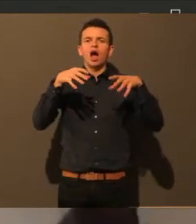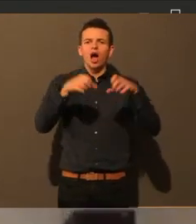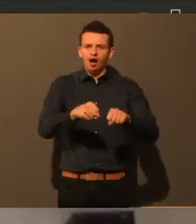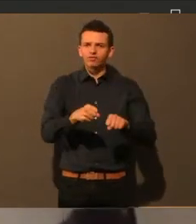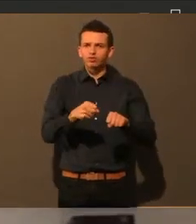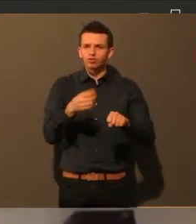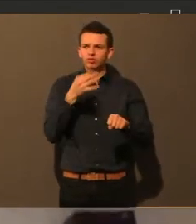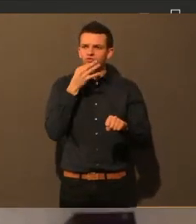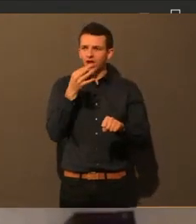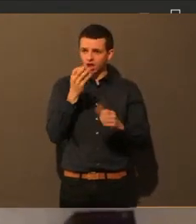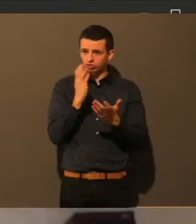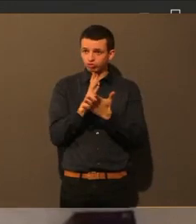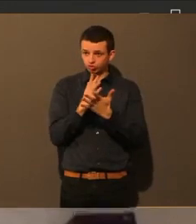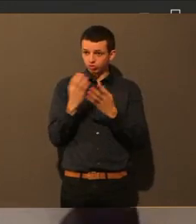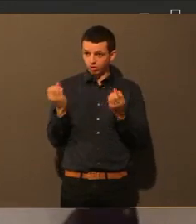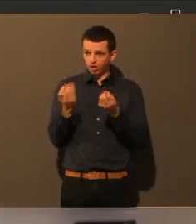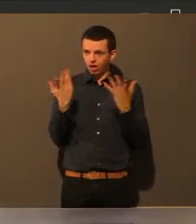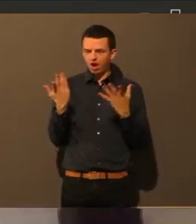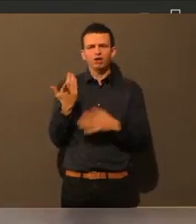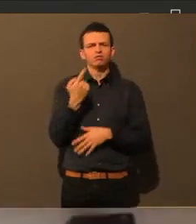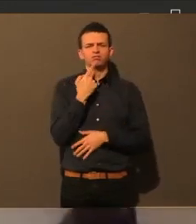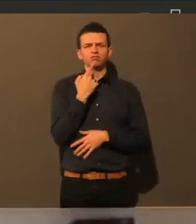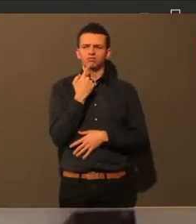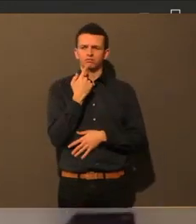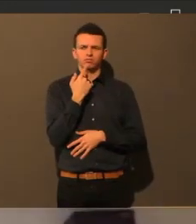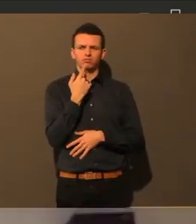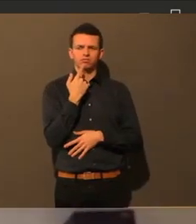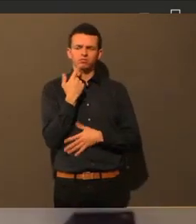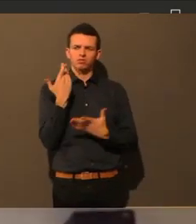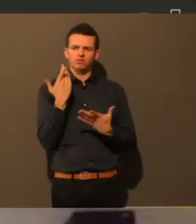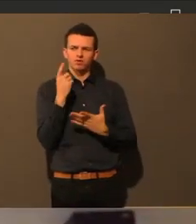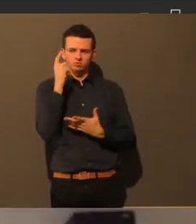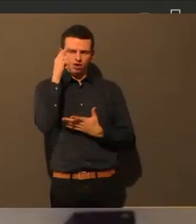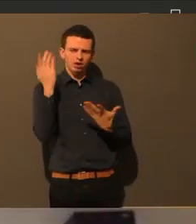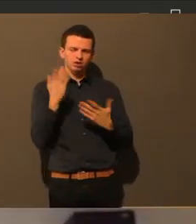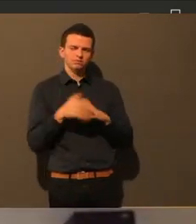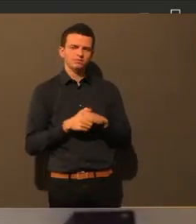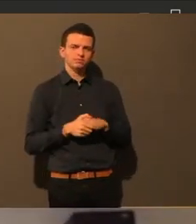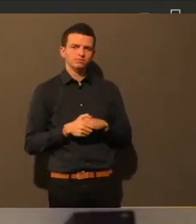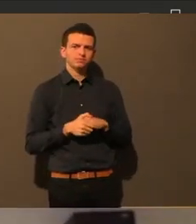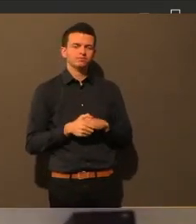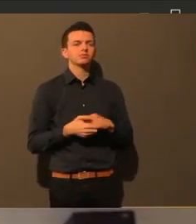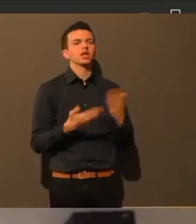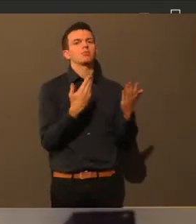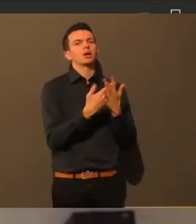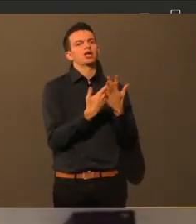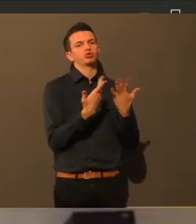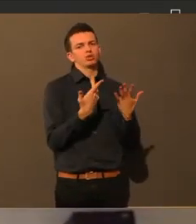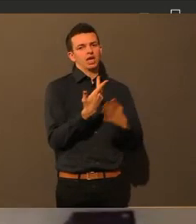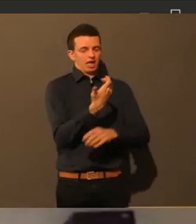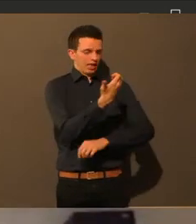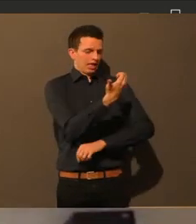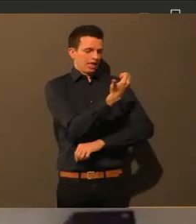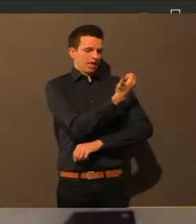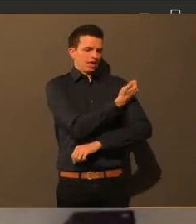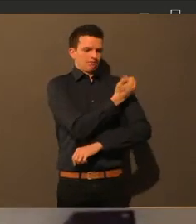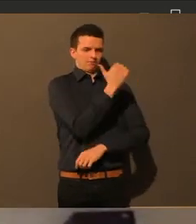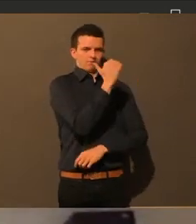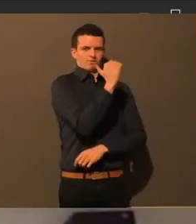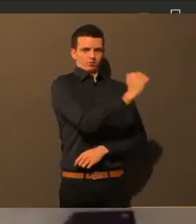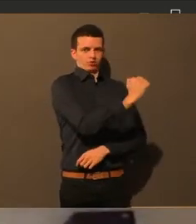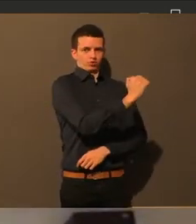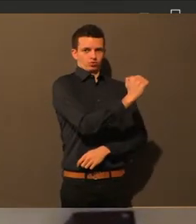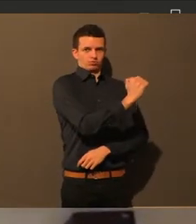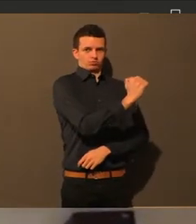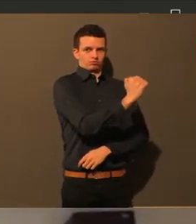Was meinen Sie mit Haftungsfragen? Wenn durch die Impfung, es steht ja nicht